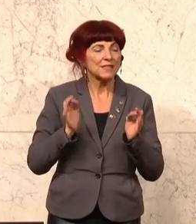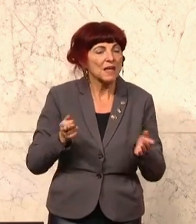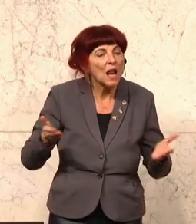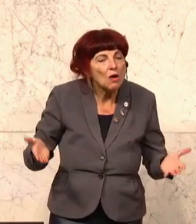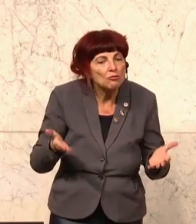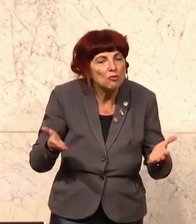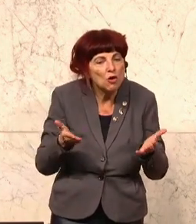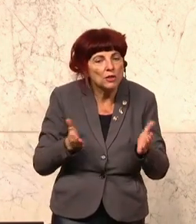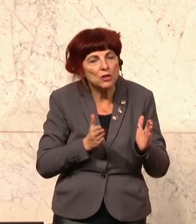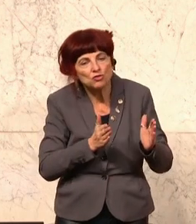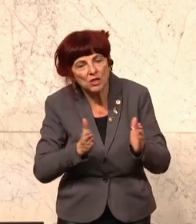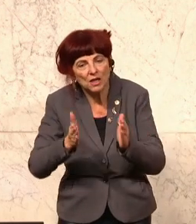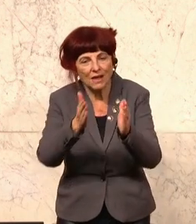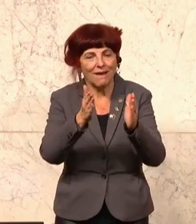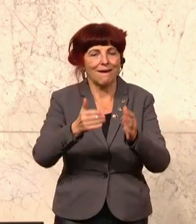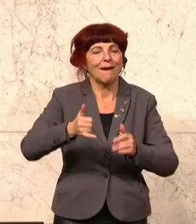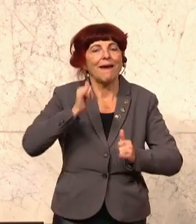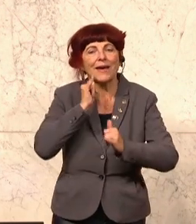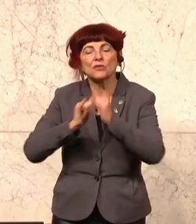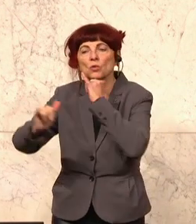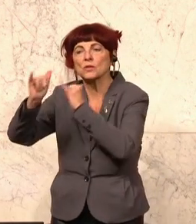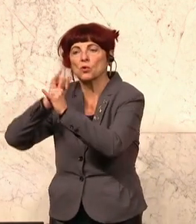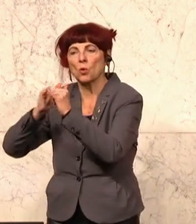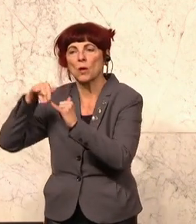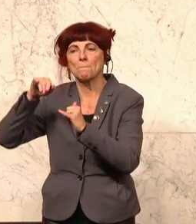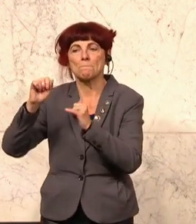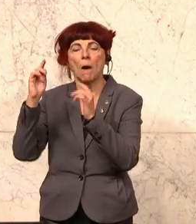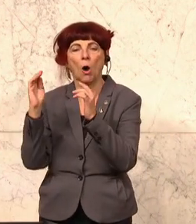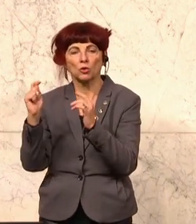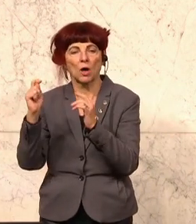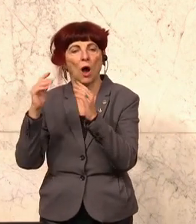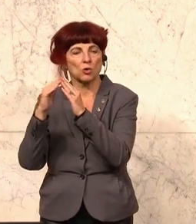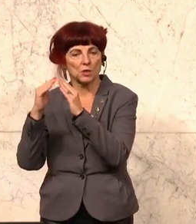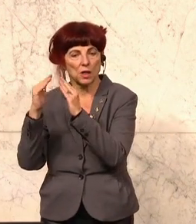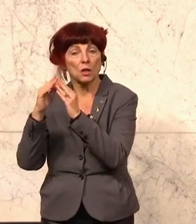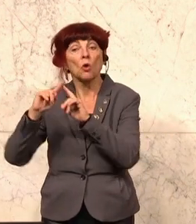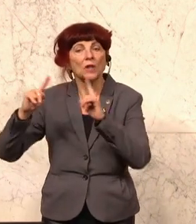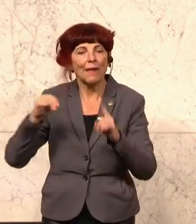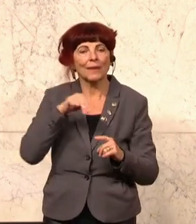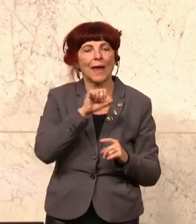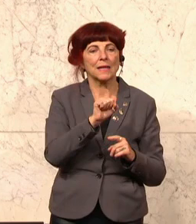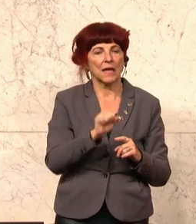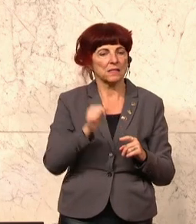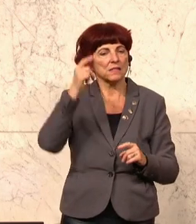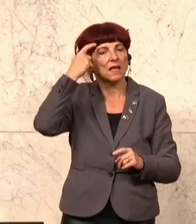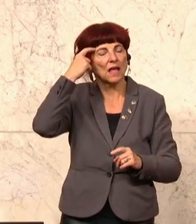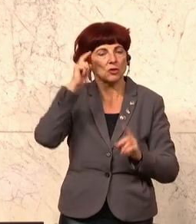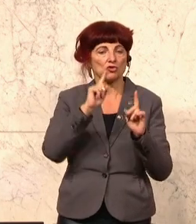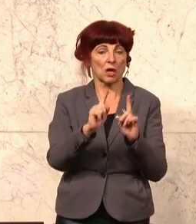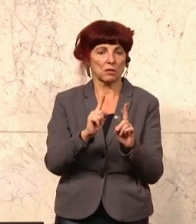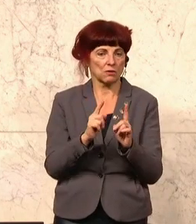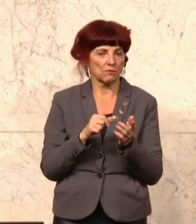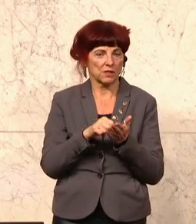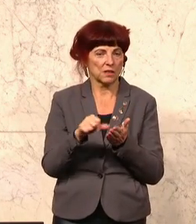werden Exkursionen nach Mauthausen bzw. zu weiteren NS-Gedenkstätten für Jugendliche finanziert. Wir haben die